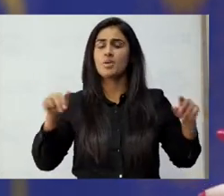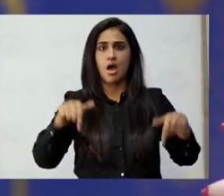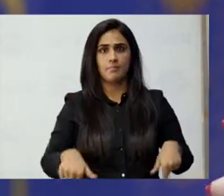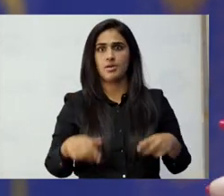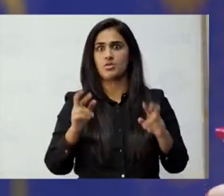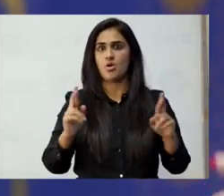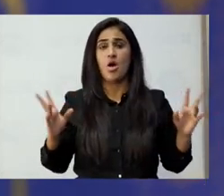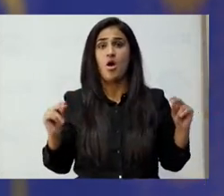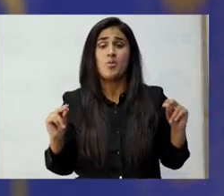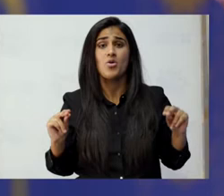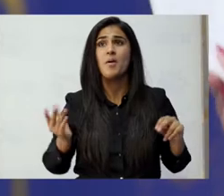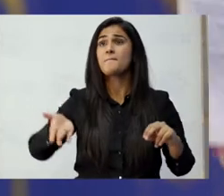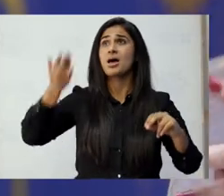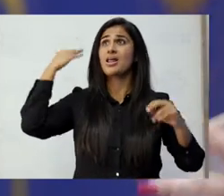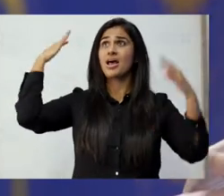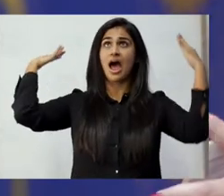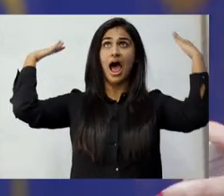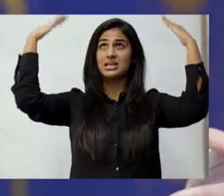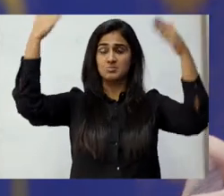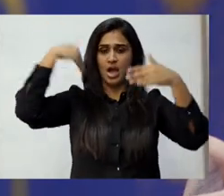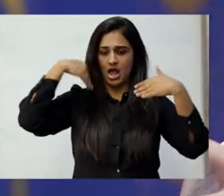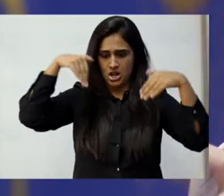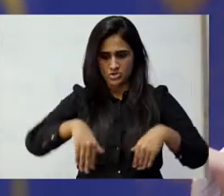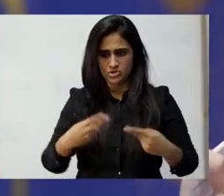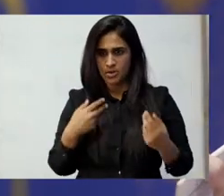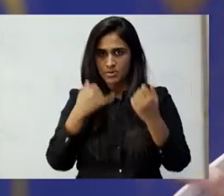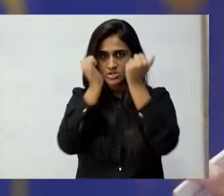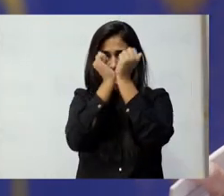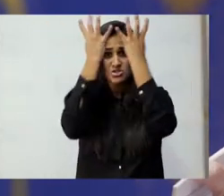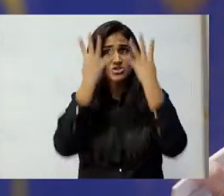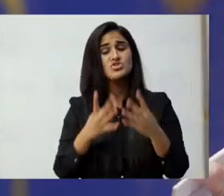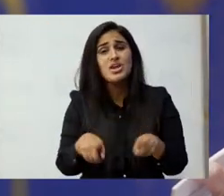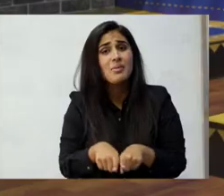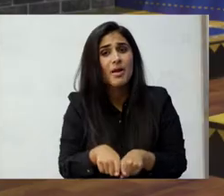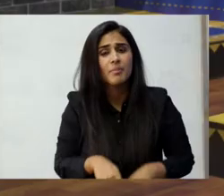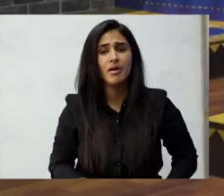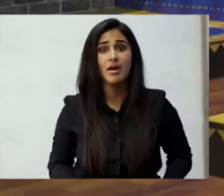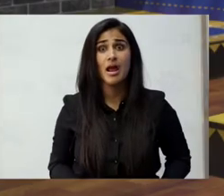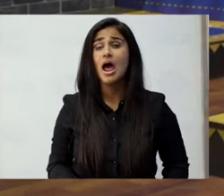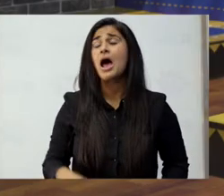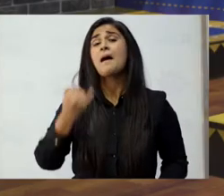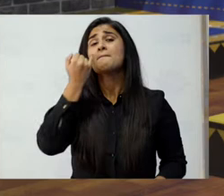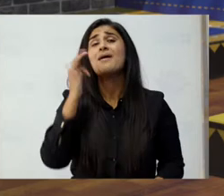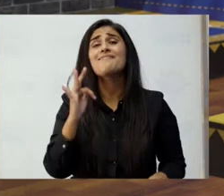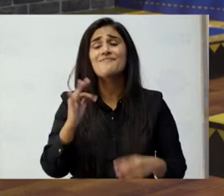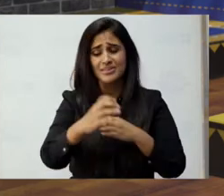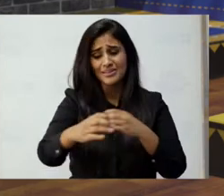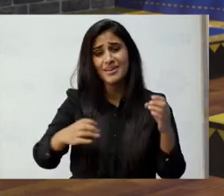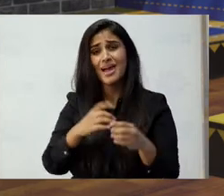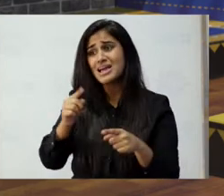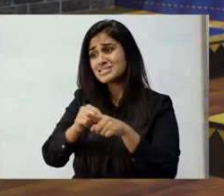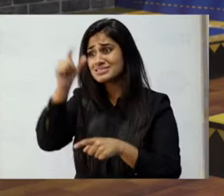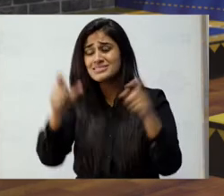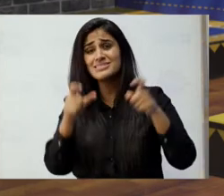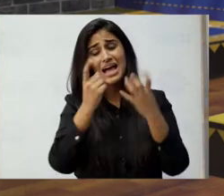عام نہیں ہیں کھلے آسمان کے نیچے بھی ہم نے قید محسوس کی اب سوچئے وہ لوگ جو